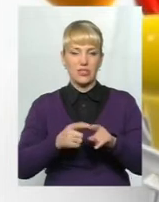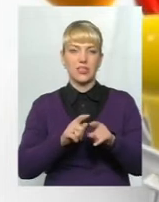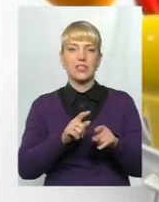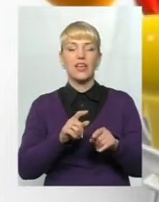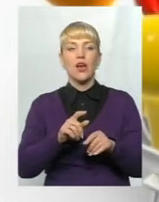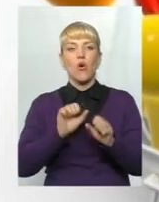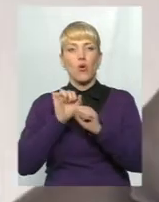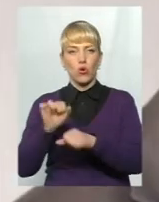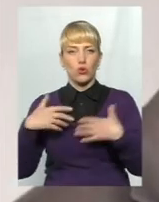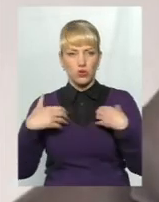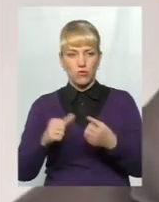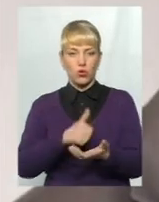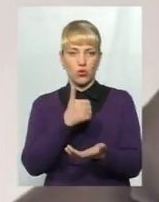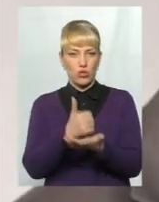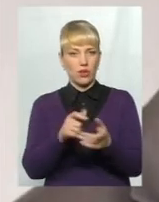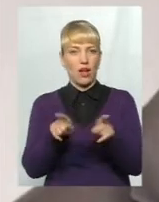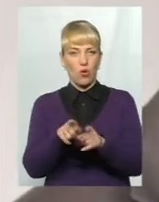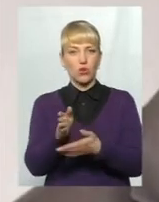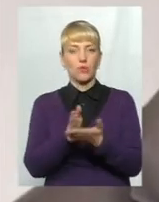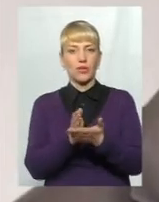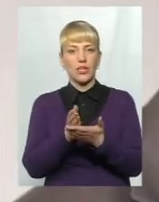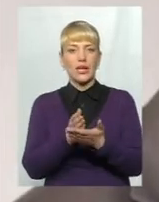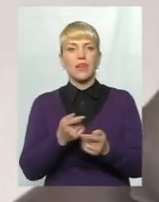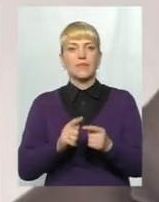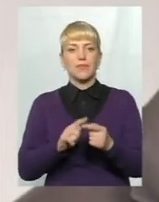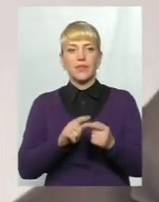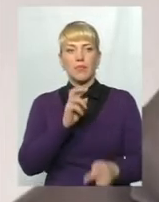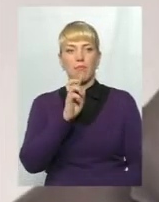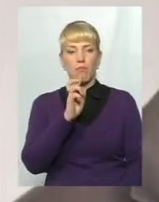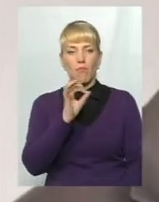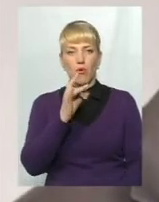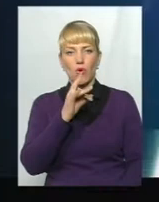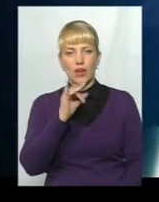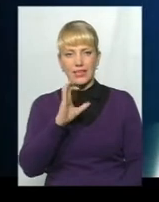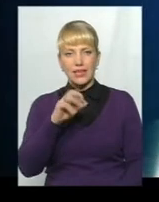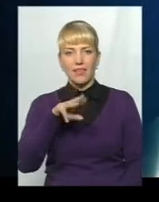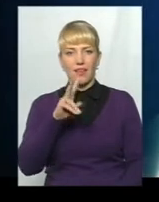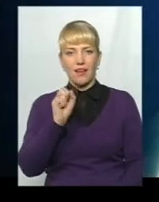очолює теж посадовець. Шеф хмельницьких ескулапів Борис Ткач.